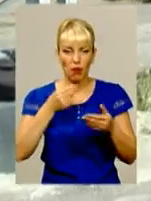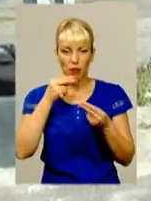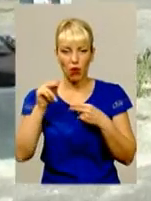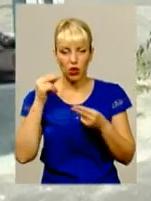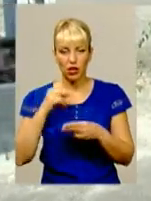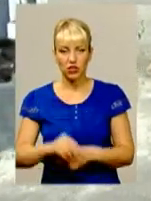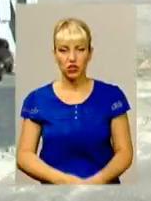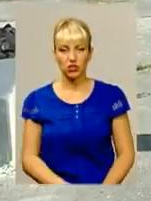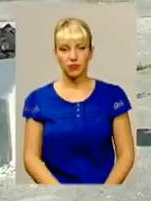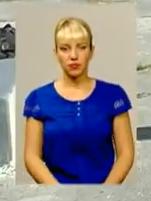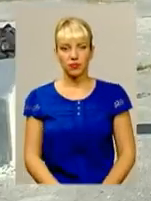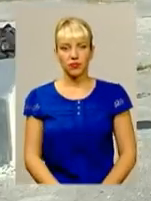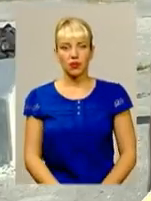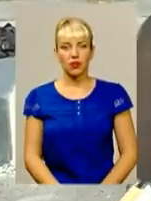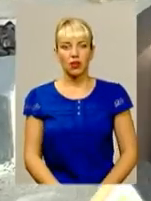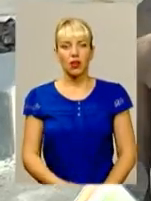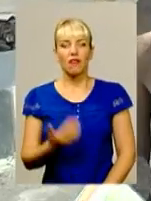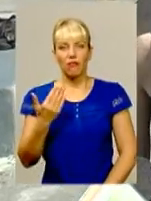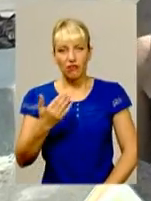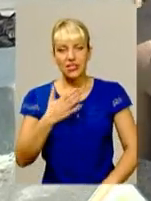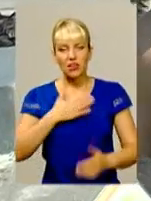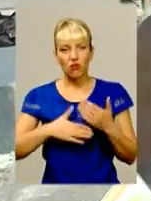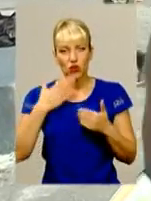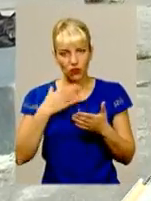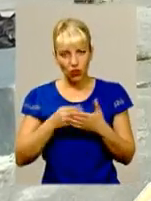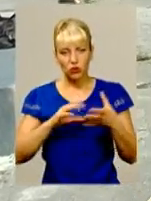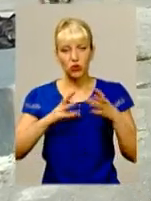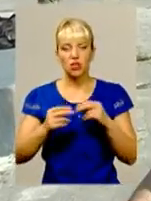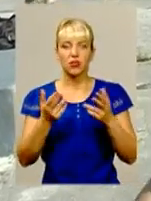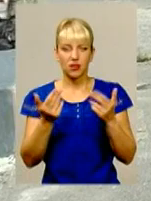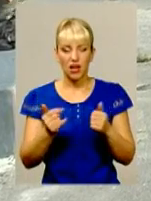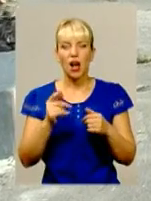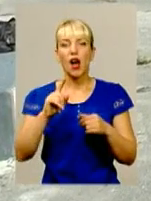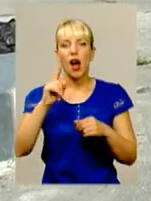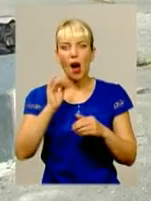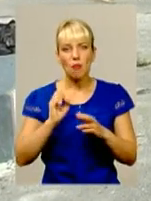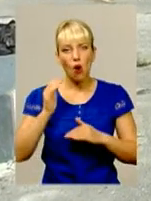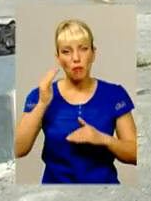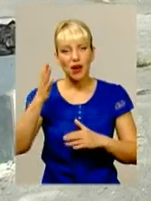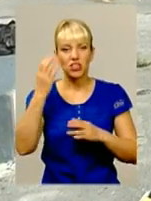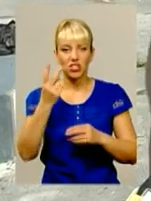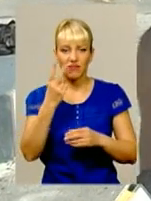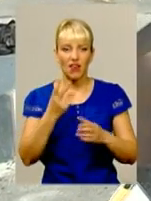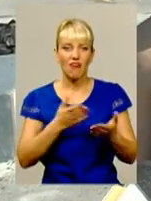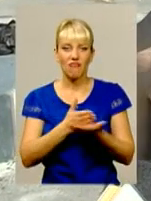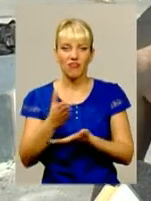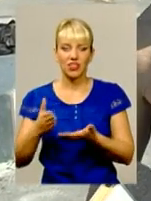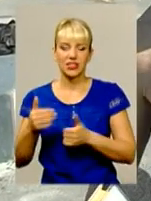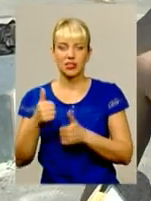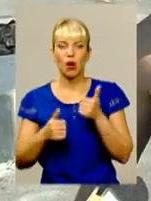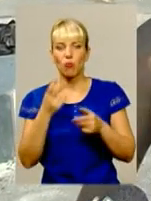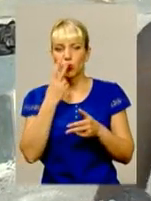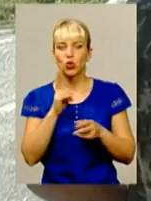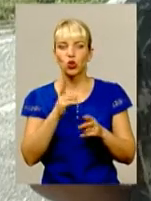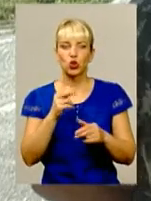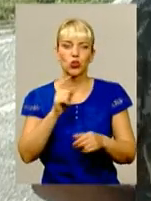морської охорони. Задоволені своєм результатом? Поки що так, але попереду ще два види змагання. Подивимося,